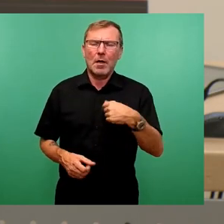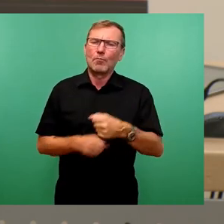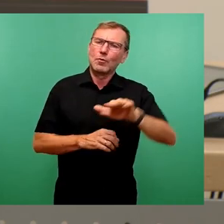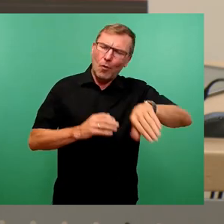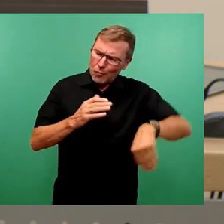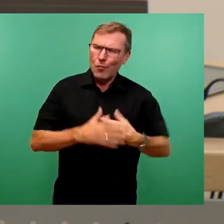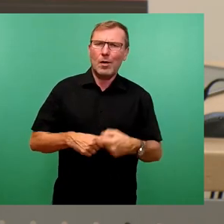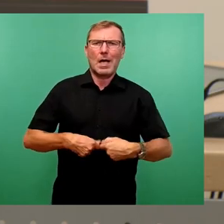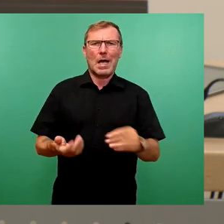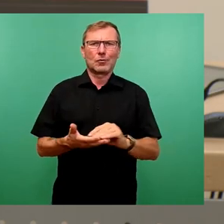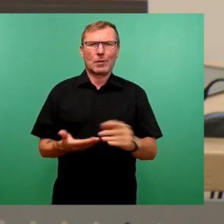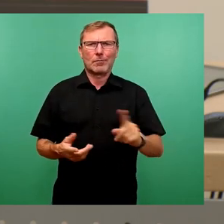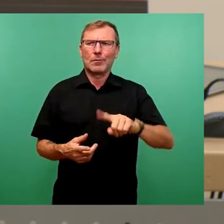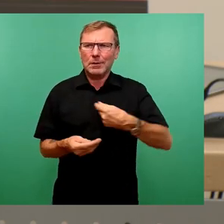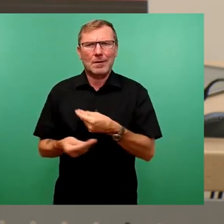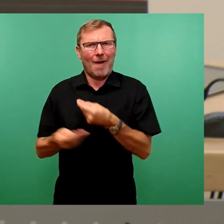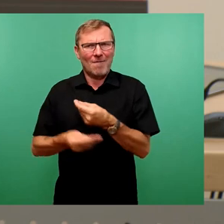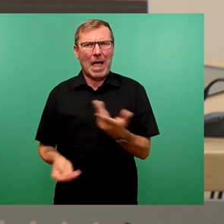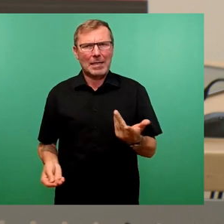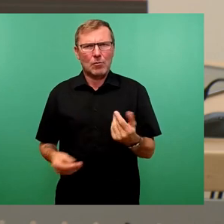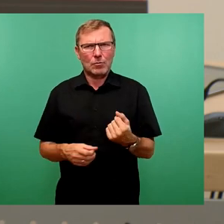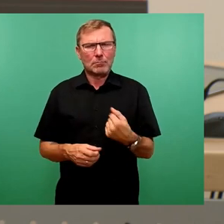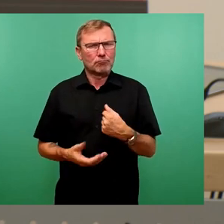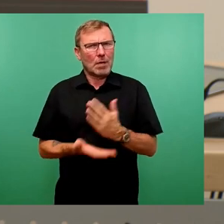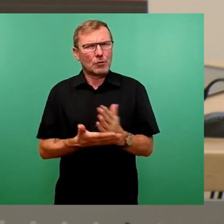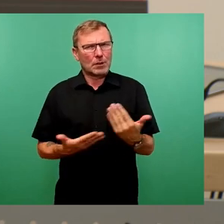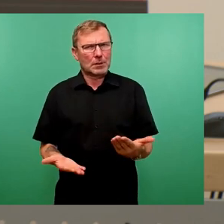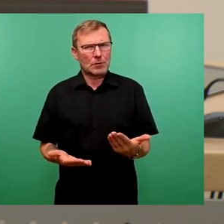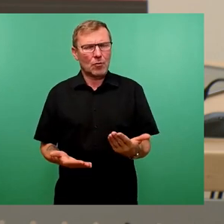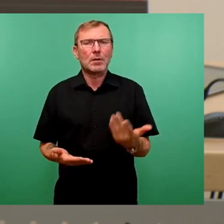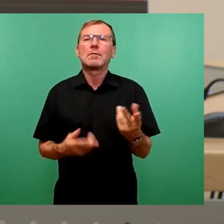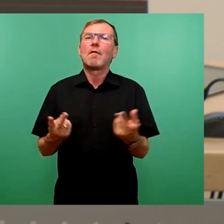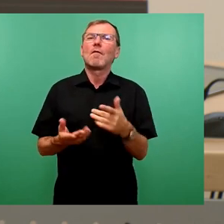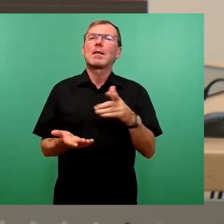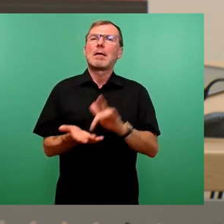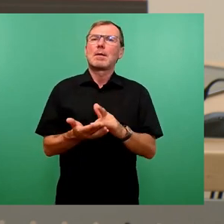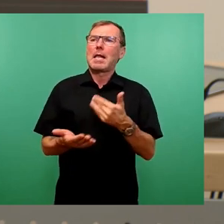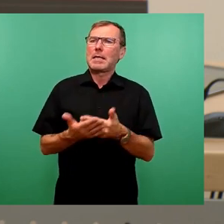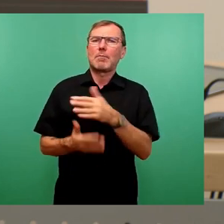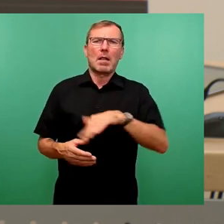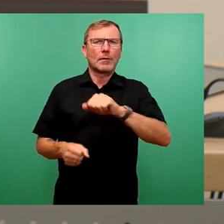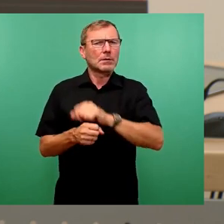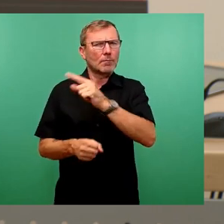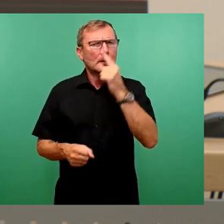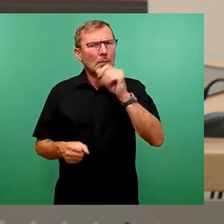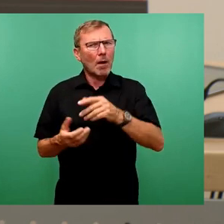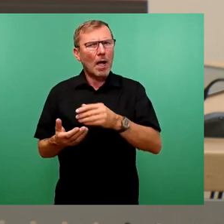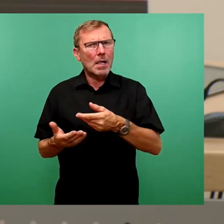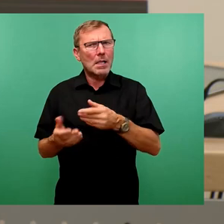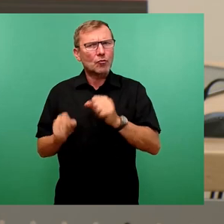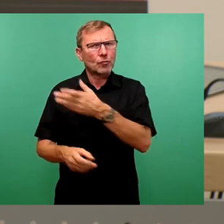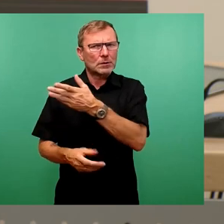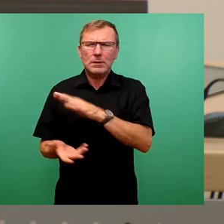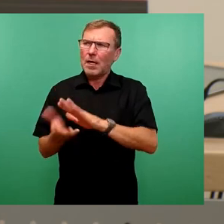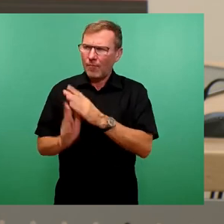entsprechende Verhandlungen entschieden haben. Deshalb wurde mit dem Fördermittelgeber, dem Landesamt für Denkmalpflege vereinbart, dass der Antrag